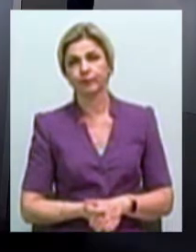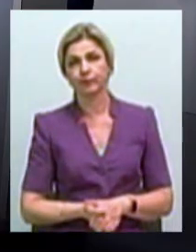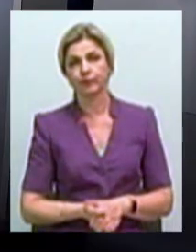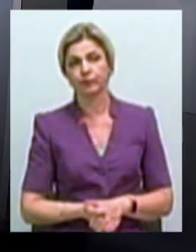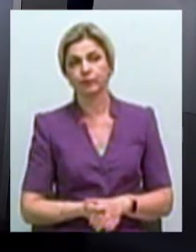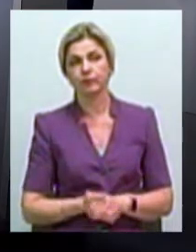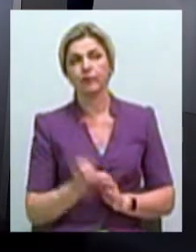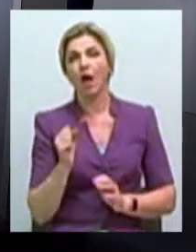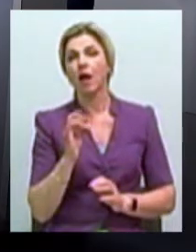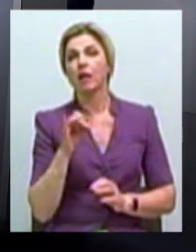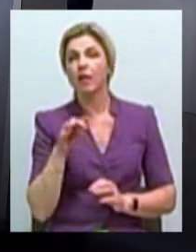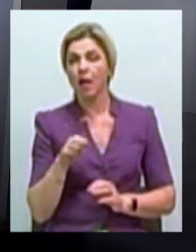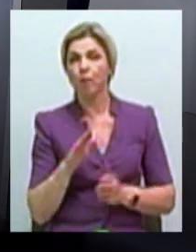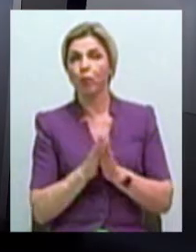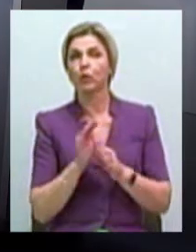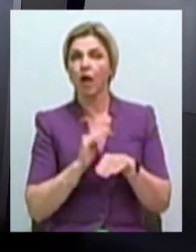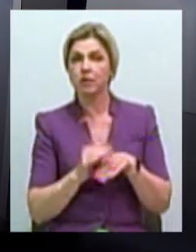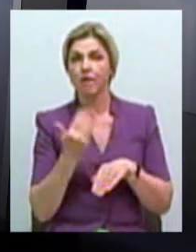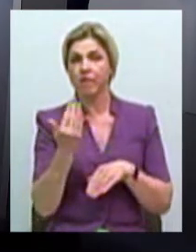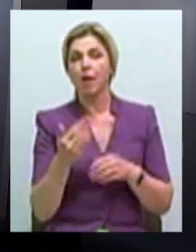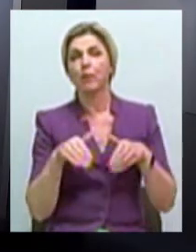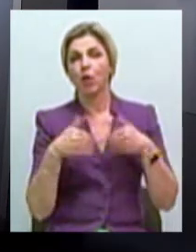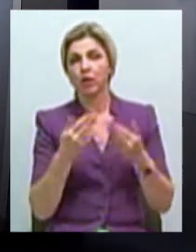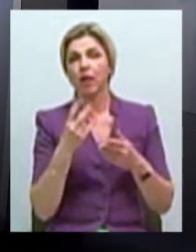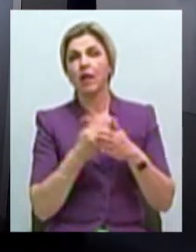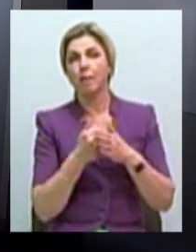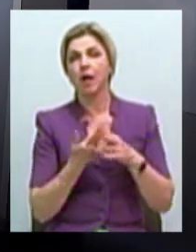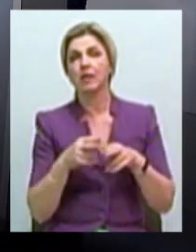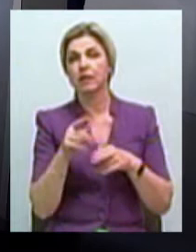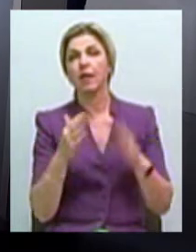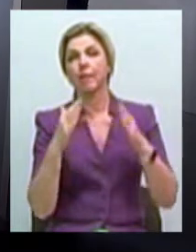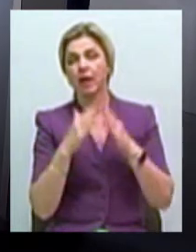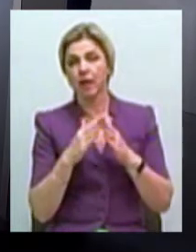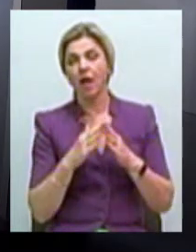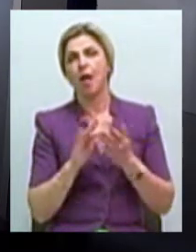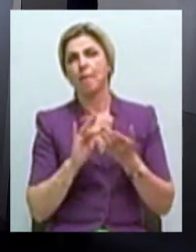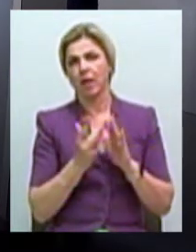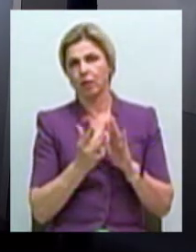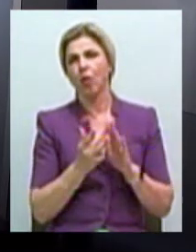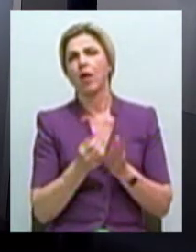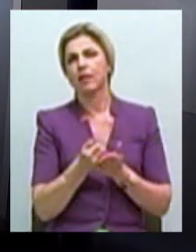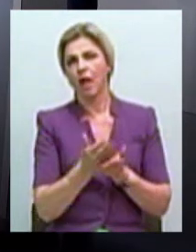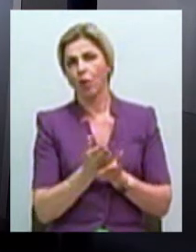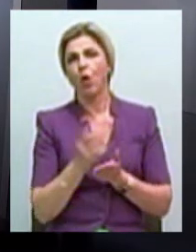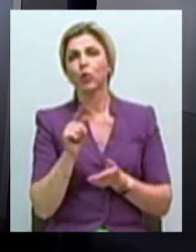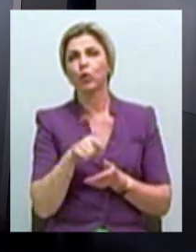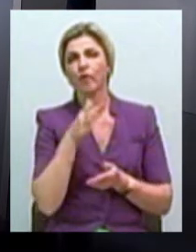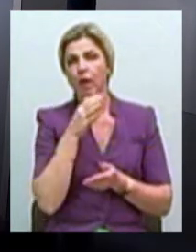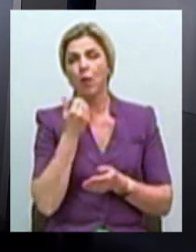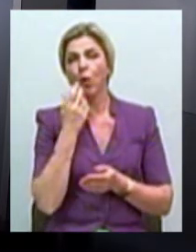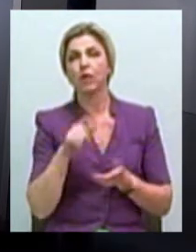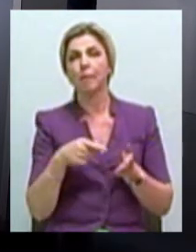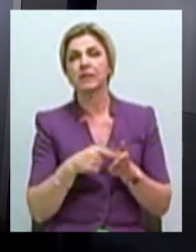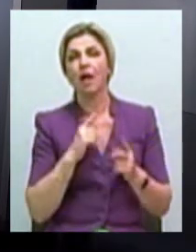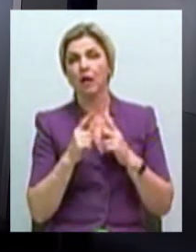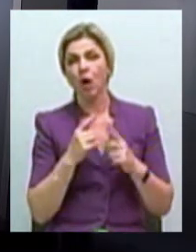Артемо, будь ласка, ви пропонуєте створити на базі цієї будівлі медіатеку в той час, коли обласна рада розглядає можливість